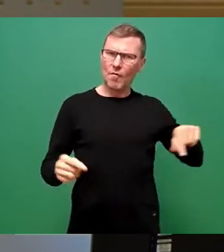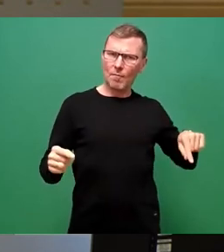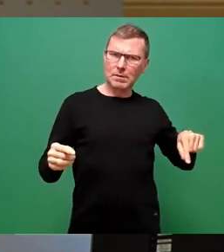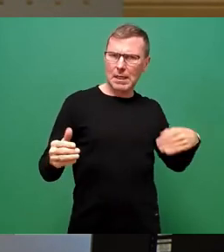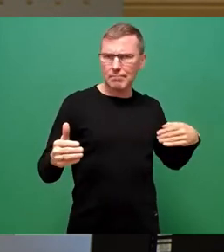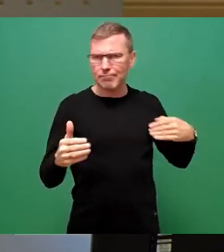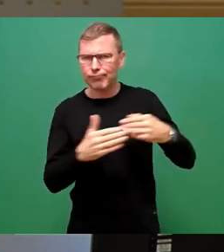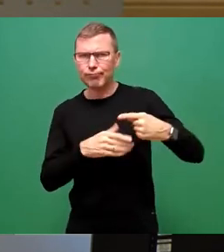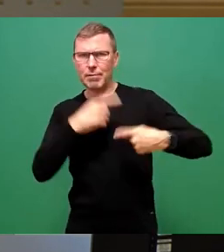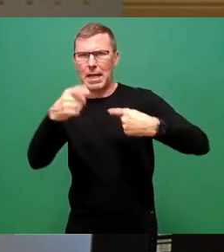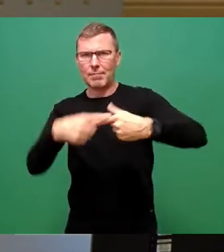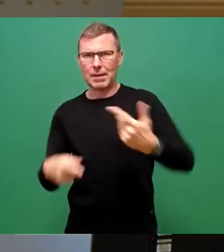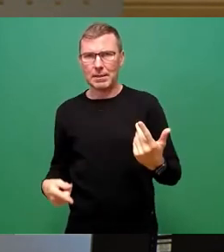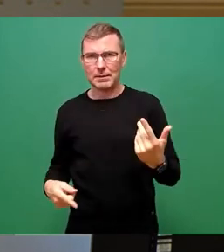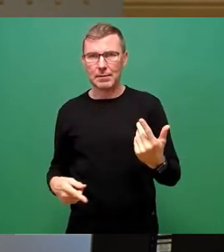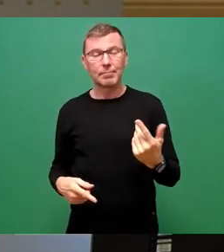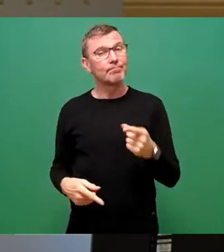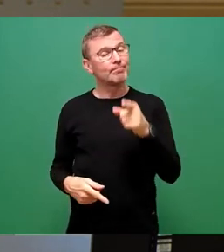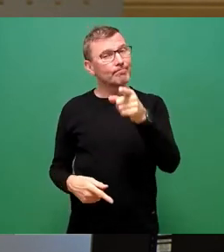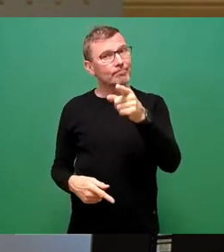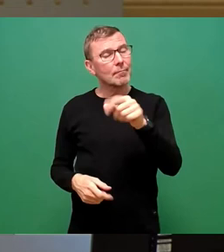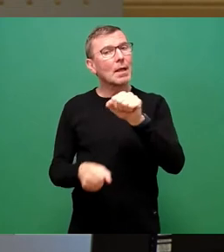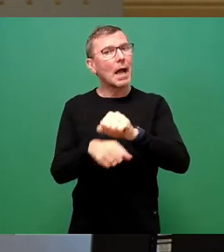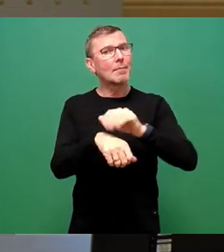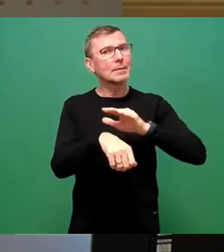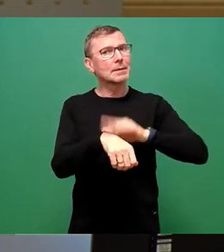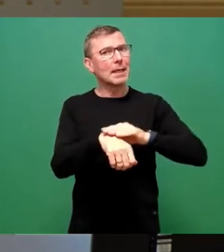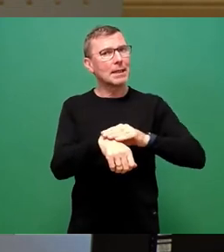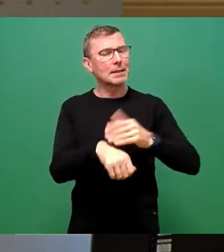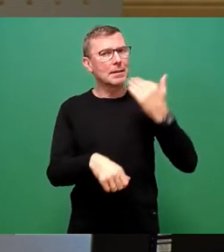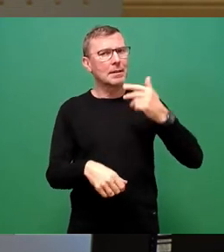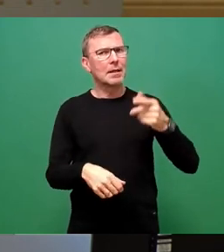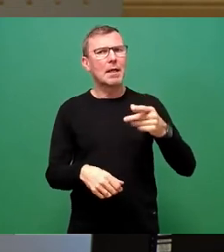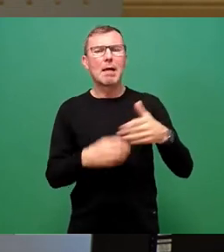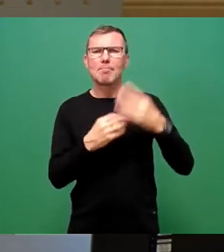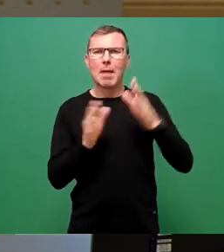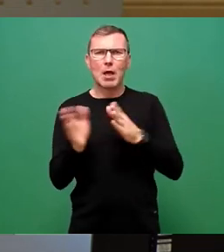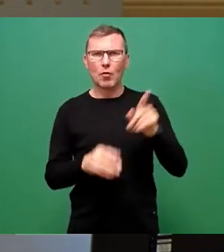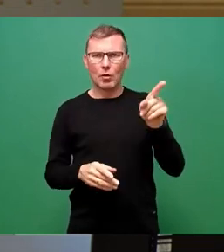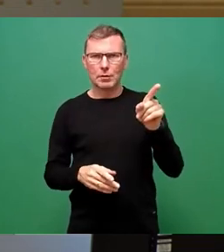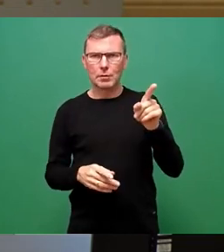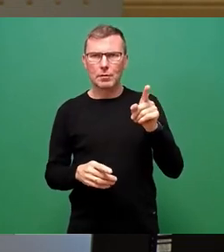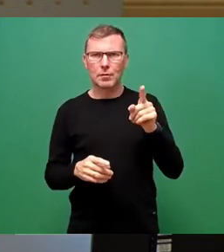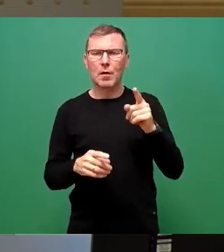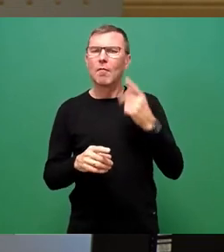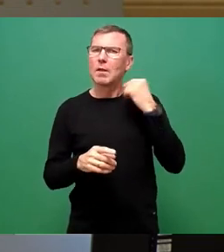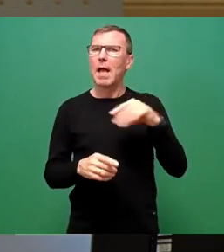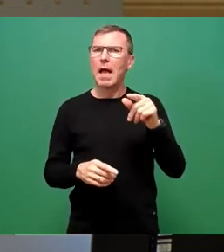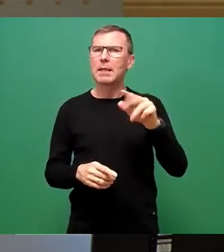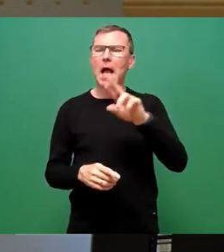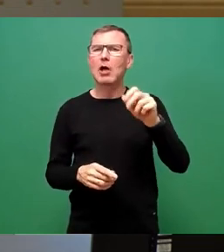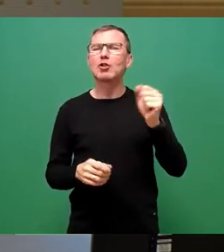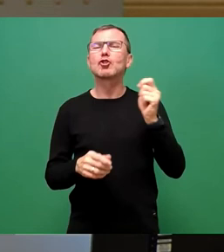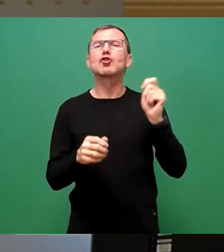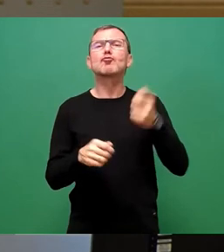Ich hob damit ab auf die Amtszeit, die letzte Amtszeit der Beigeordneten, unter anderem von Herrn Raul Schmidt-Lamontain